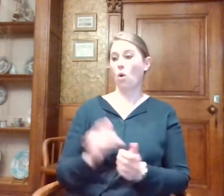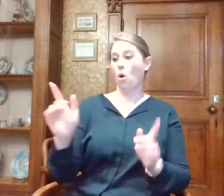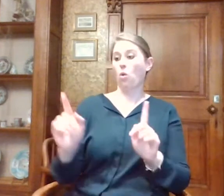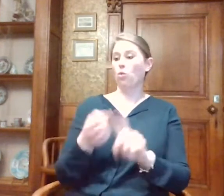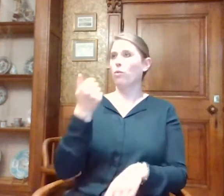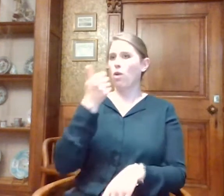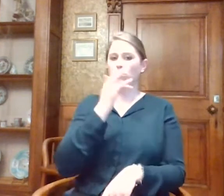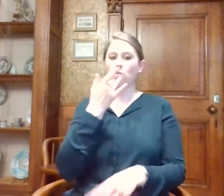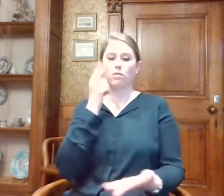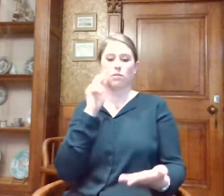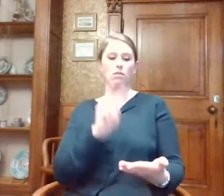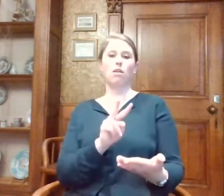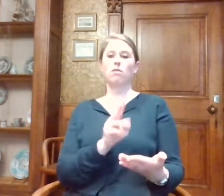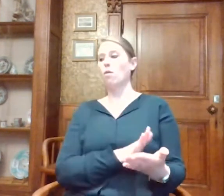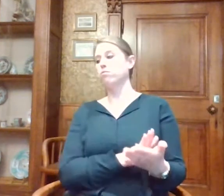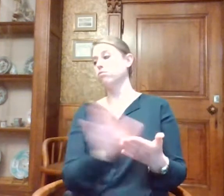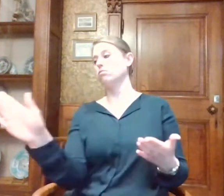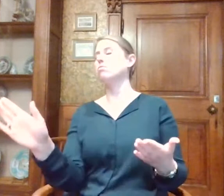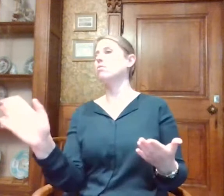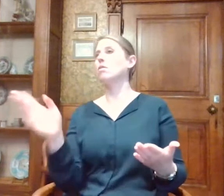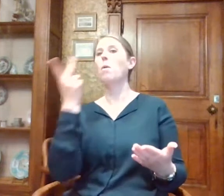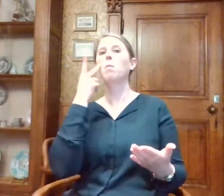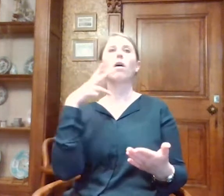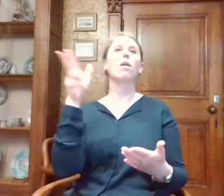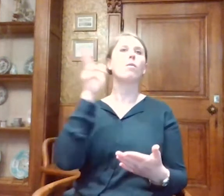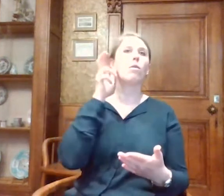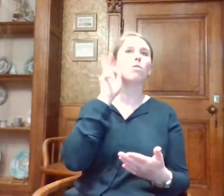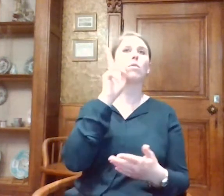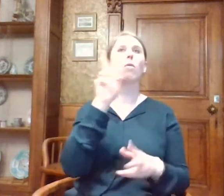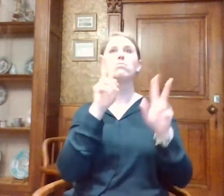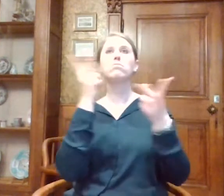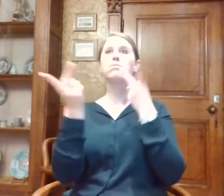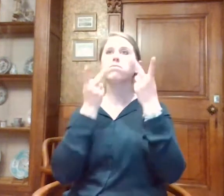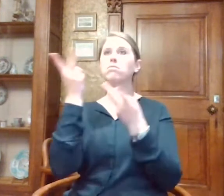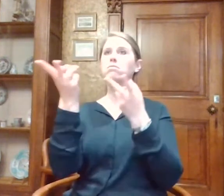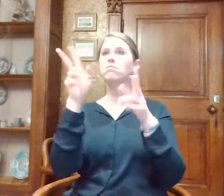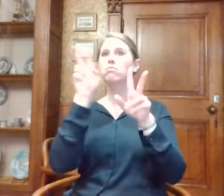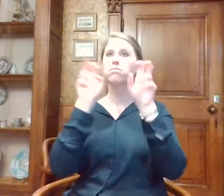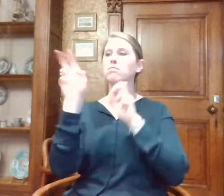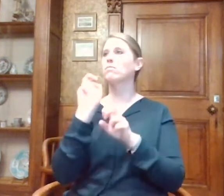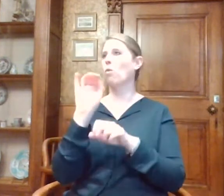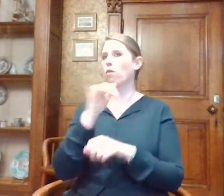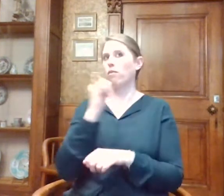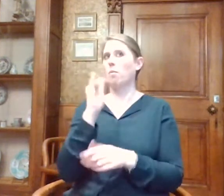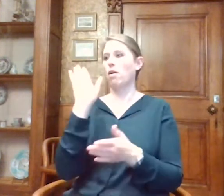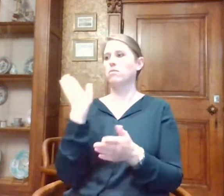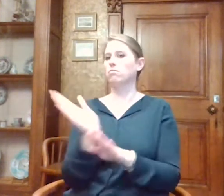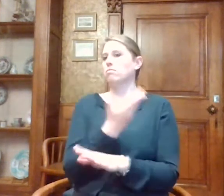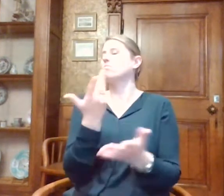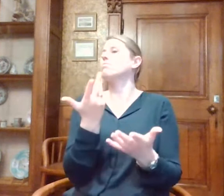als je daar niet wil bekijken, dan loop je gewoon voorbij en lees je of luister je niet naar de informatie of bekijk je de informatie niet.